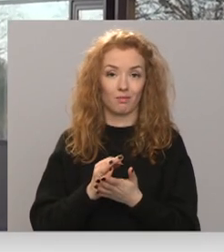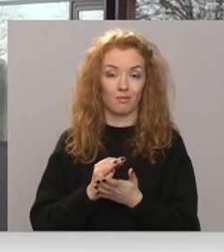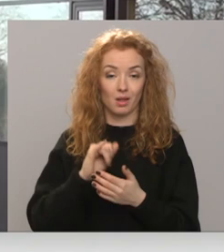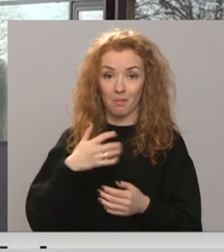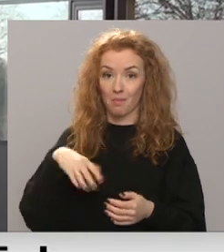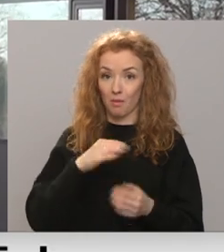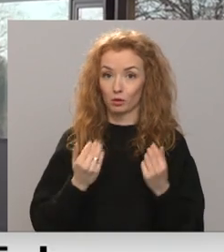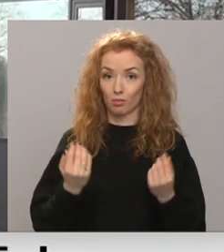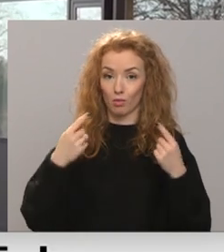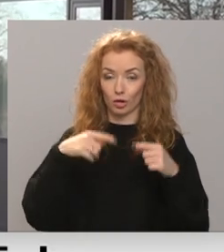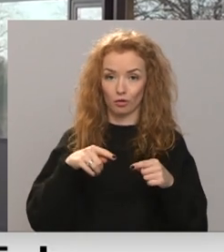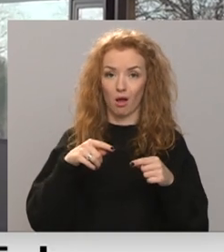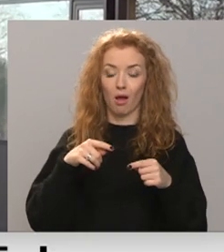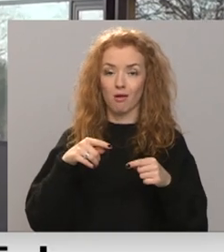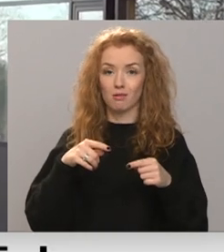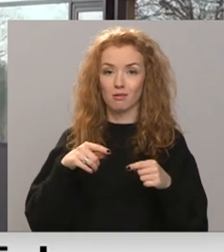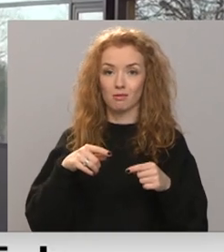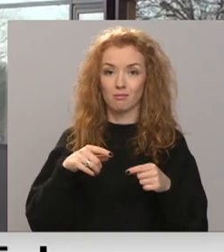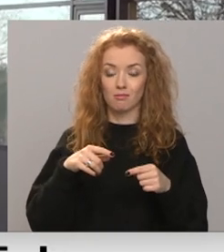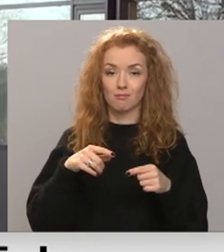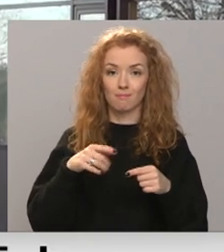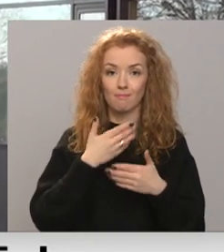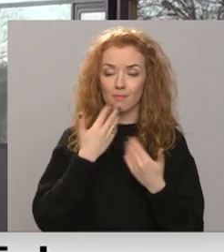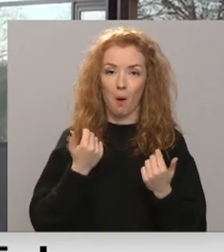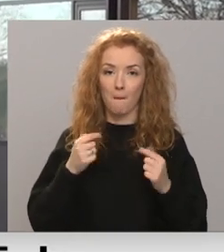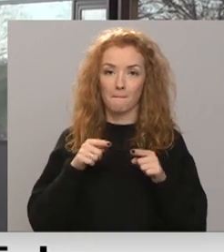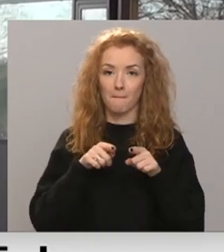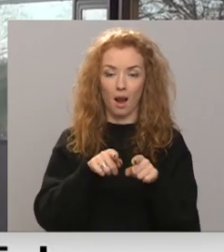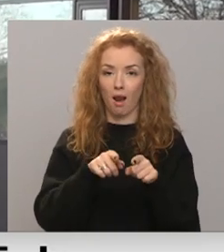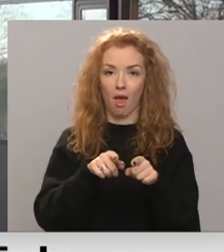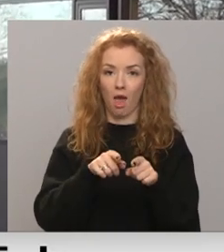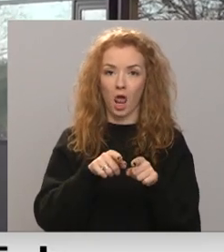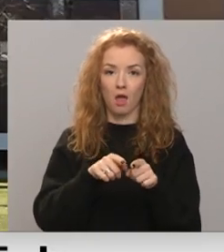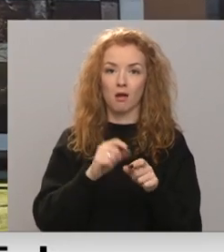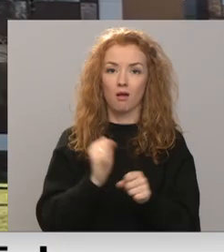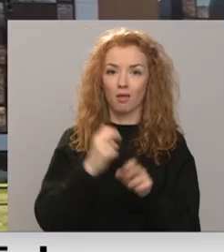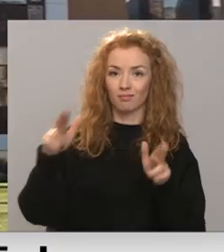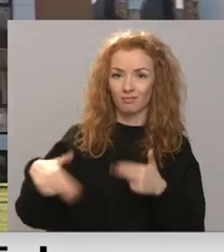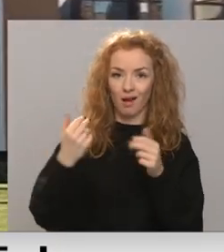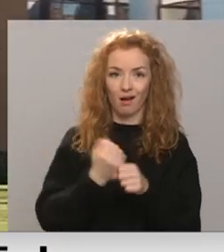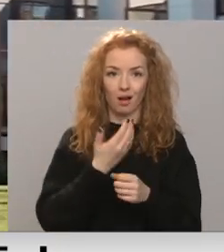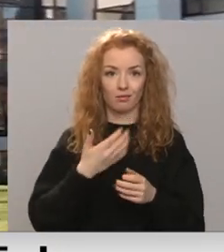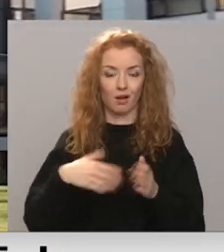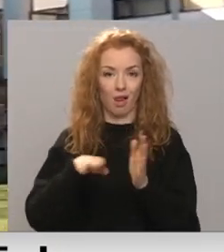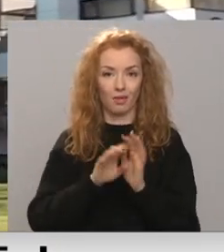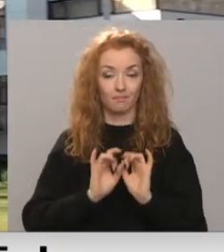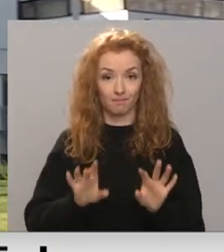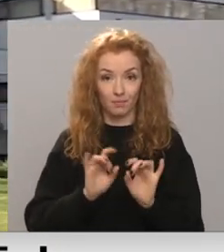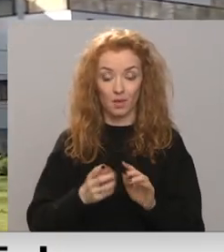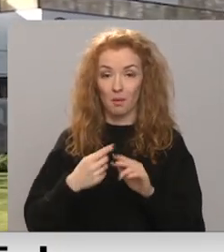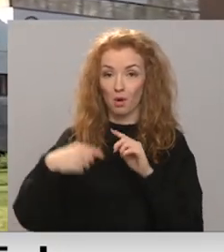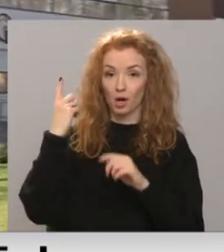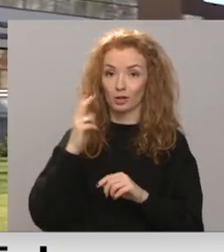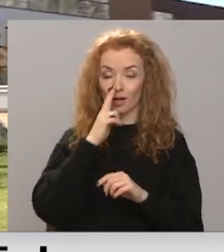Ja mēs šobrīd paralēli netaistam, nav mūsu procesi paralēli gan onlainā, gan klātienē. Ja vaizvadītajā nedēļā notika